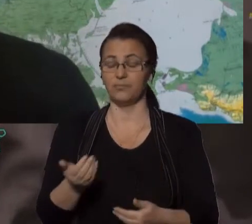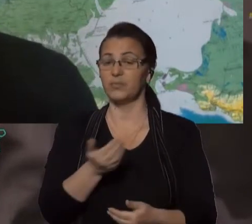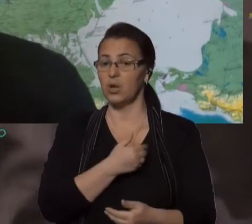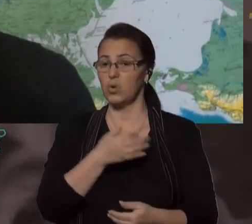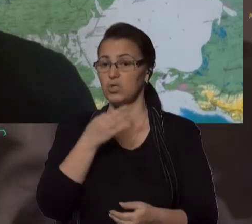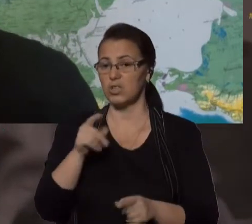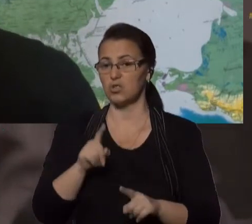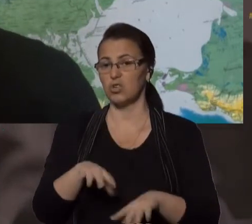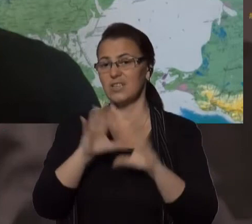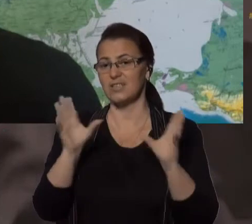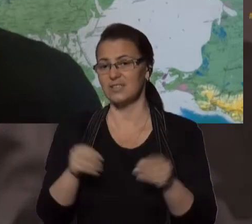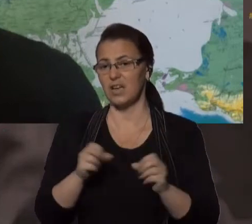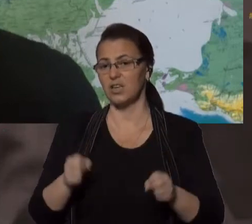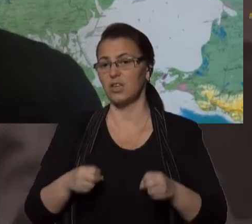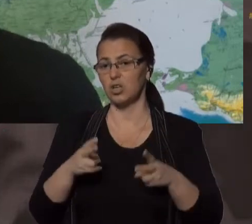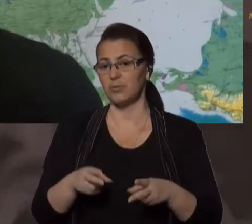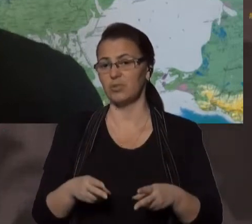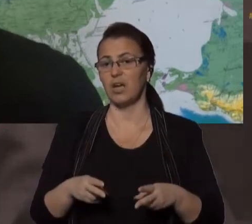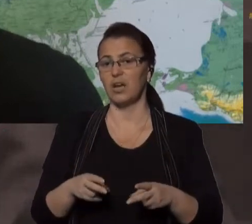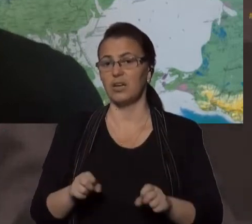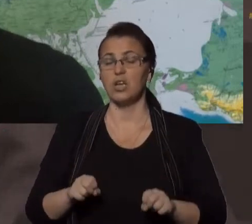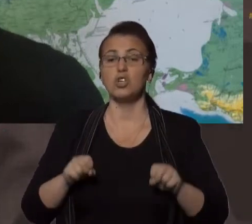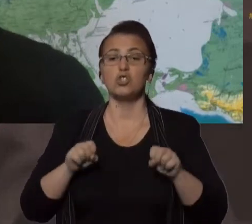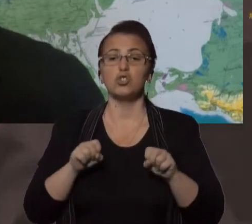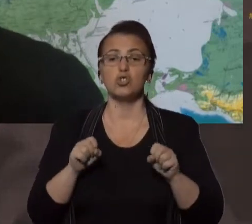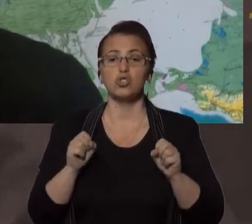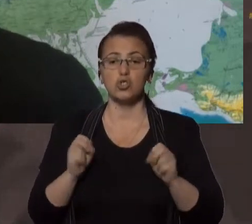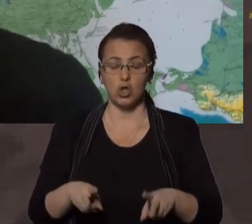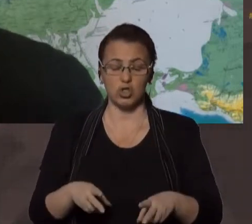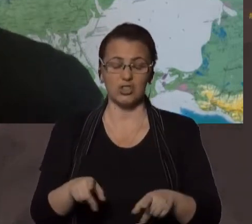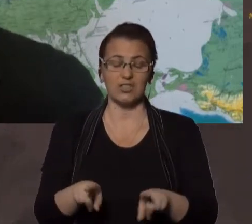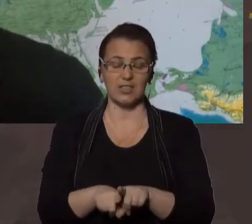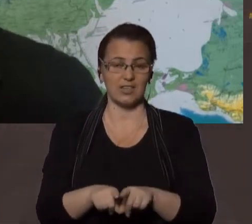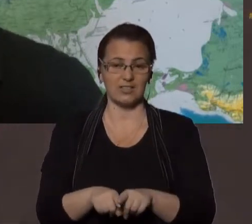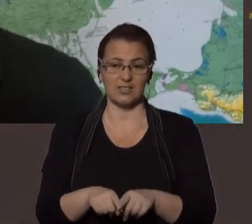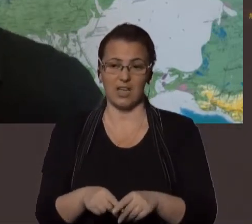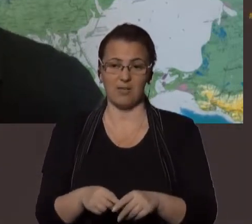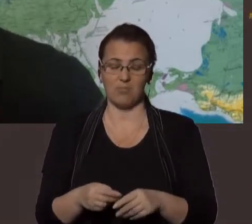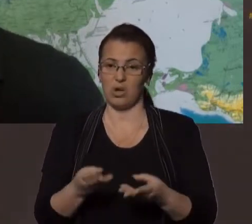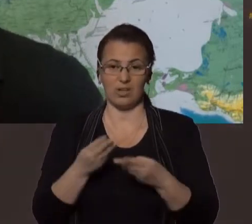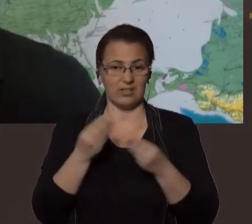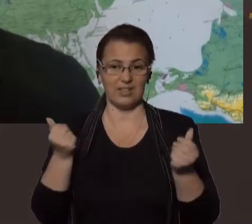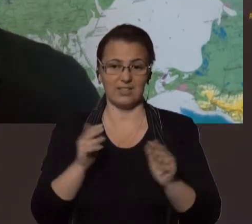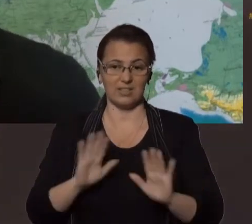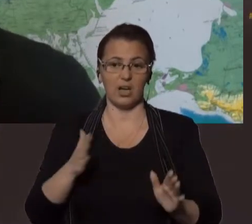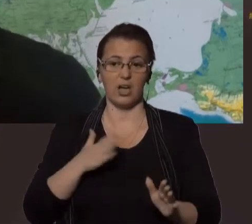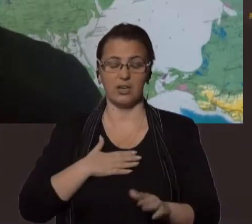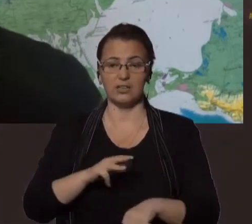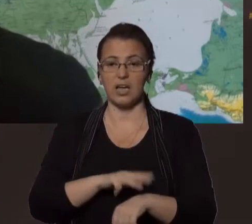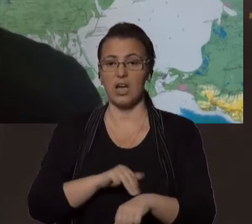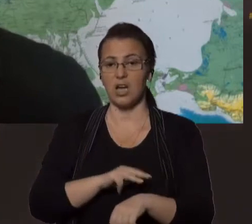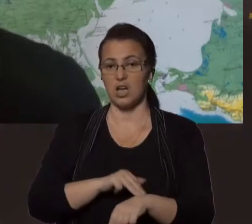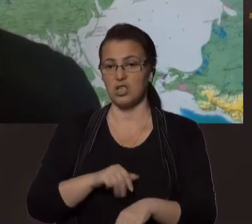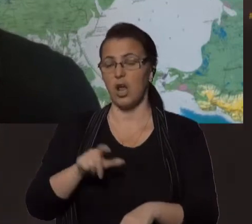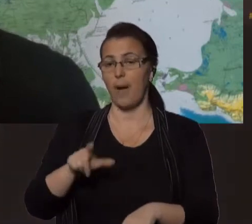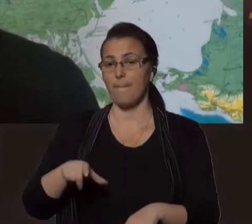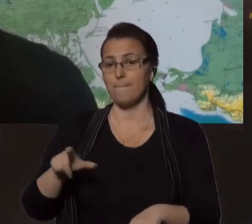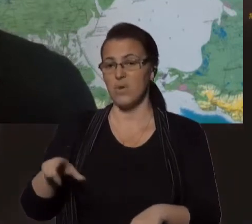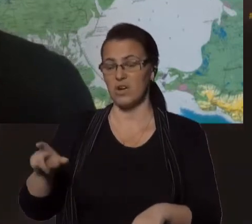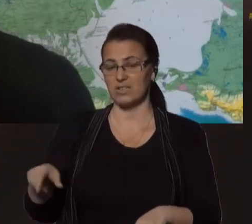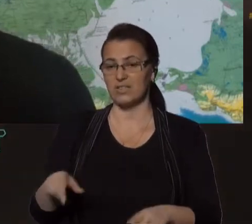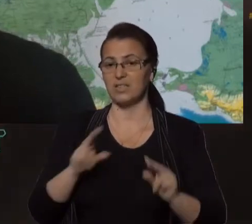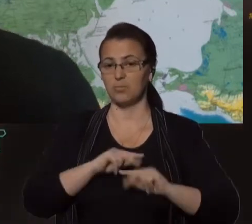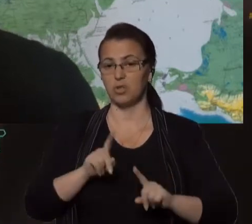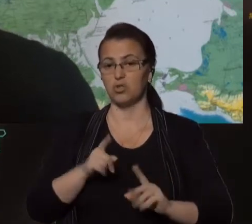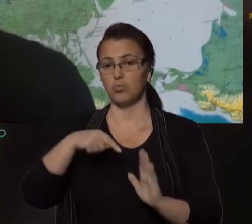загальнокримінальні злочини так само нікуди не діваються. І наші правоохоронні підрозділи працюють над тим, щоб внутрішня